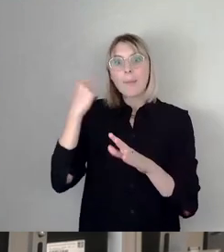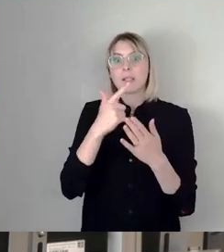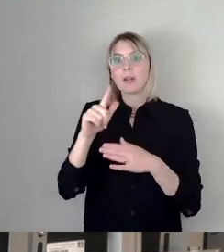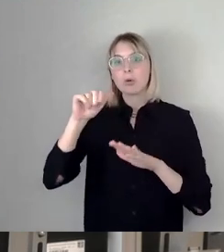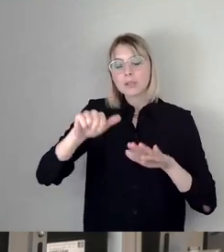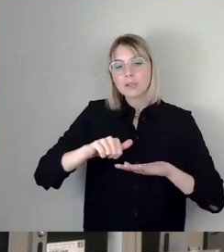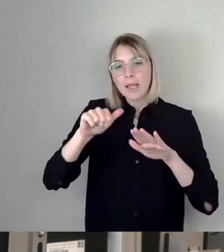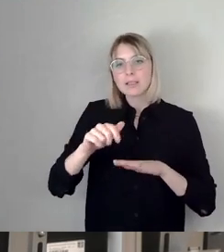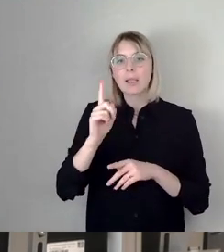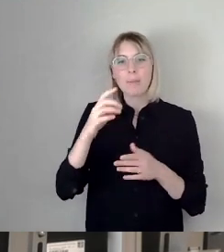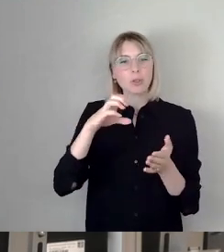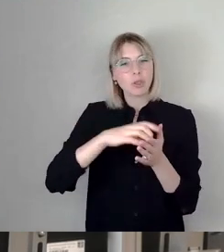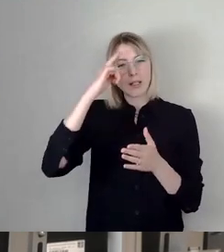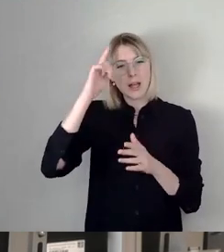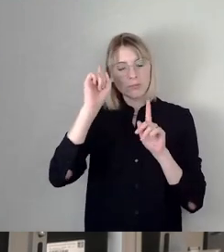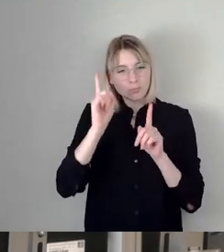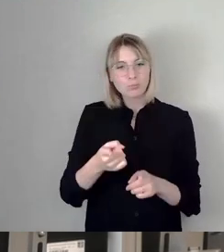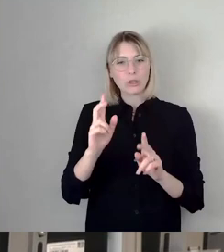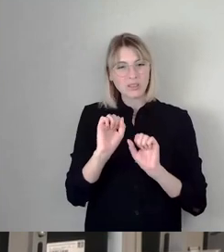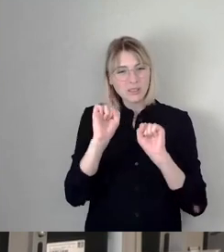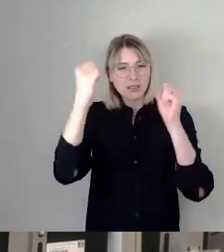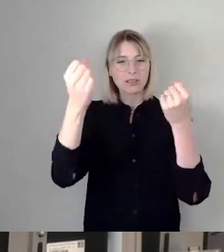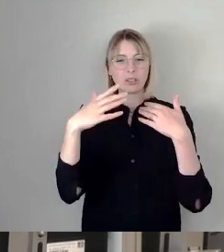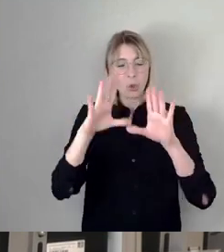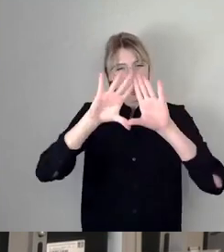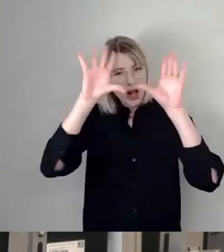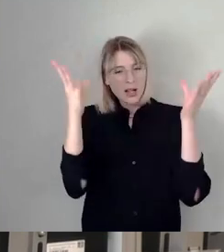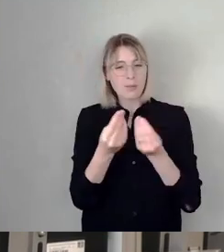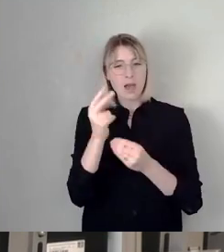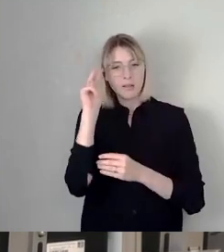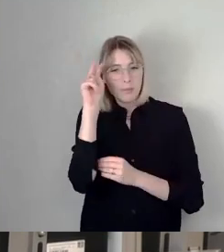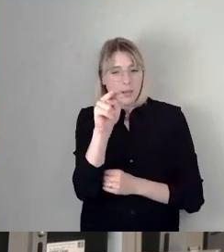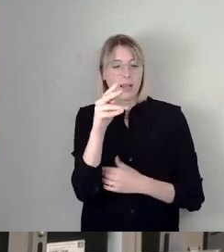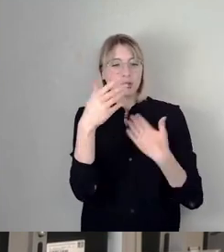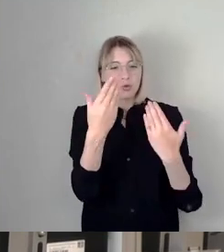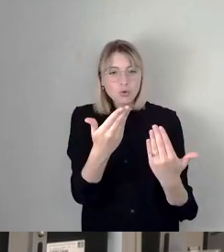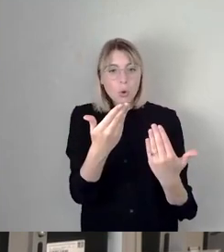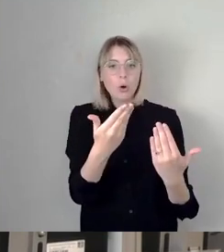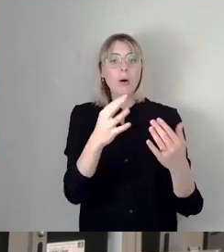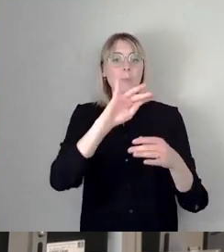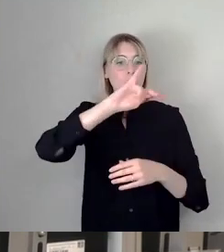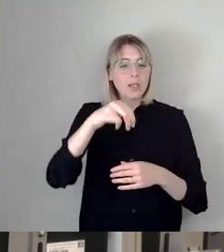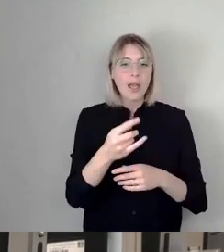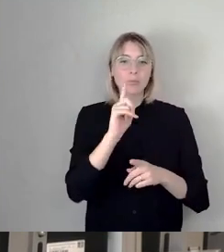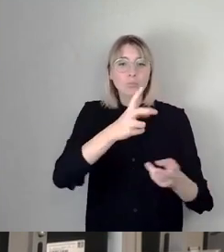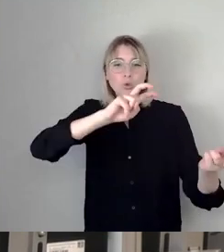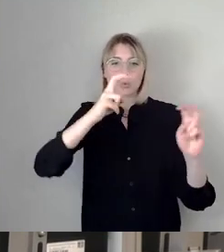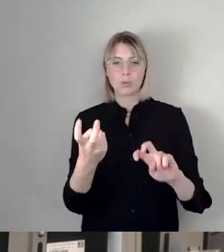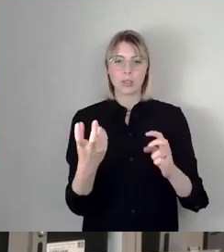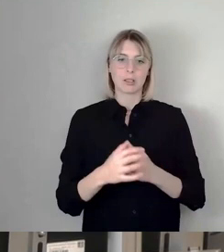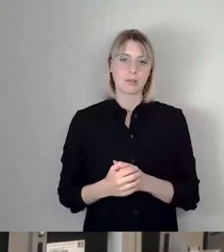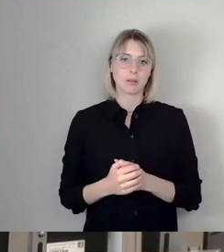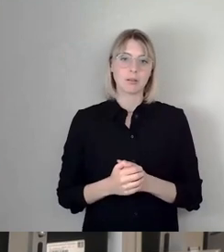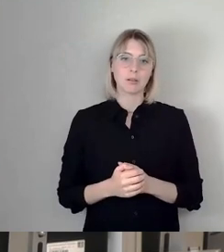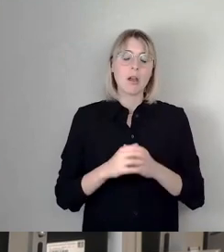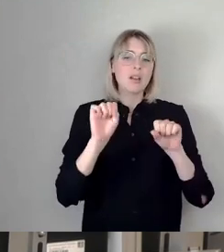an manchen Stellen auch dann das große Ganze auch im Blick behalten und wirklich auch schauen, dass wir Projekte auch umgesetzt bekommen. Wir können nicht immer